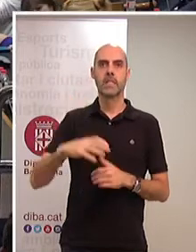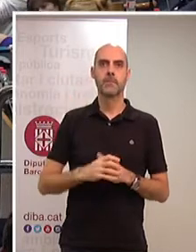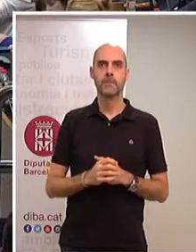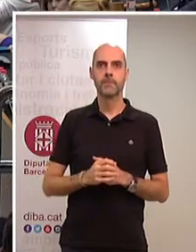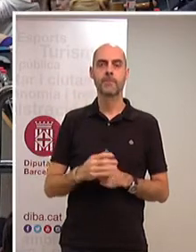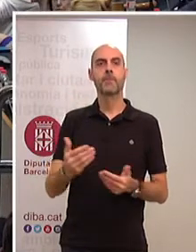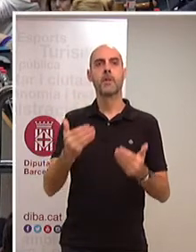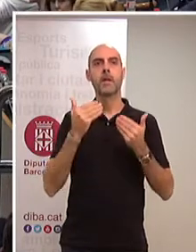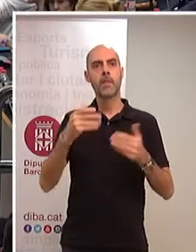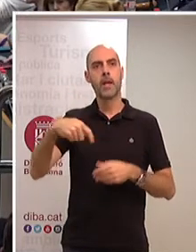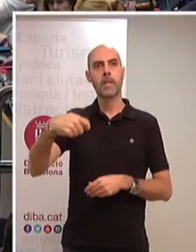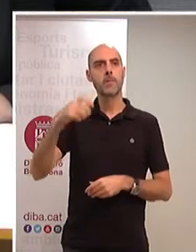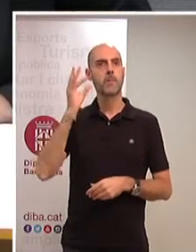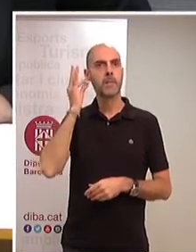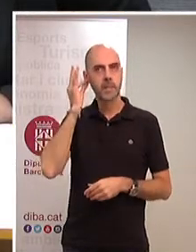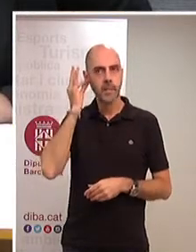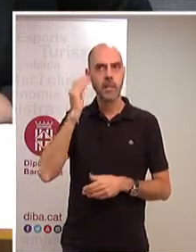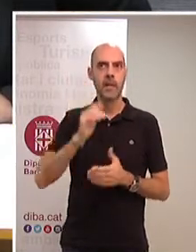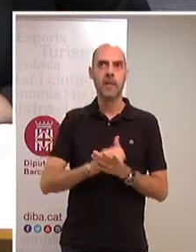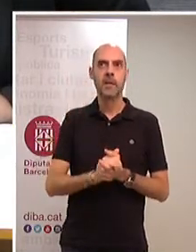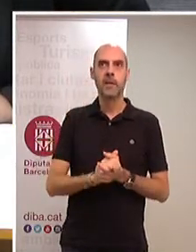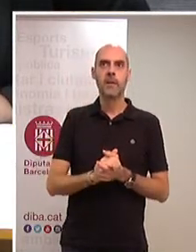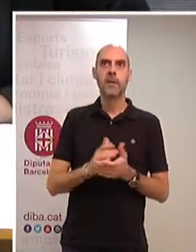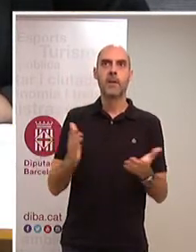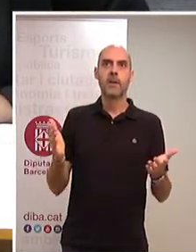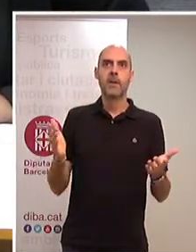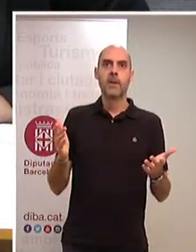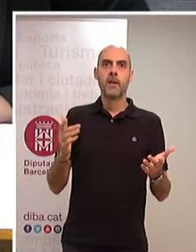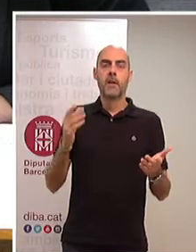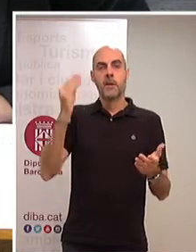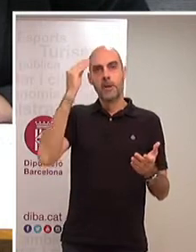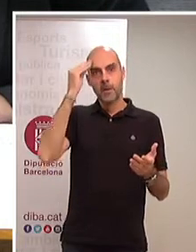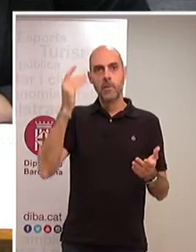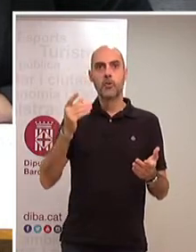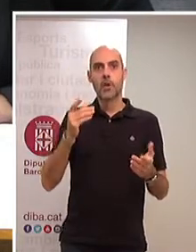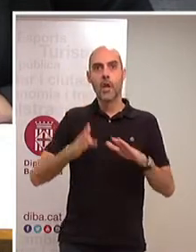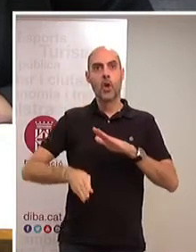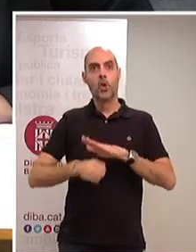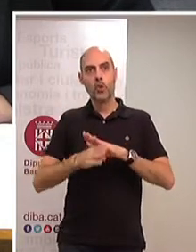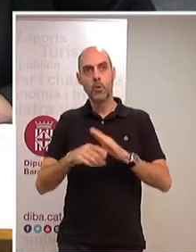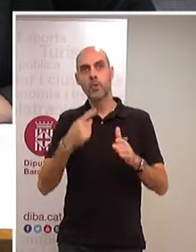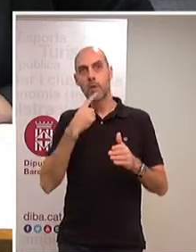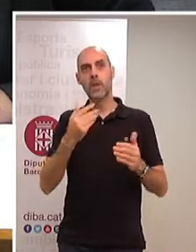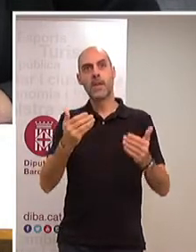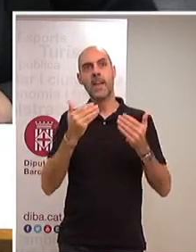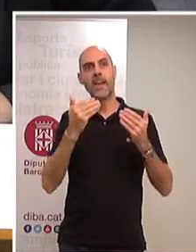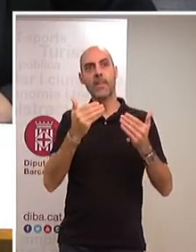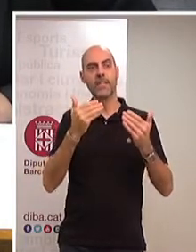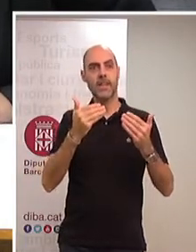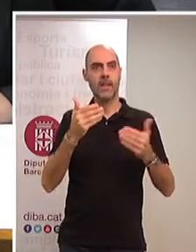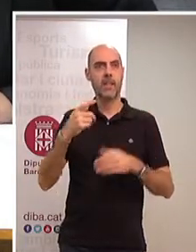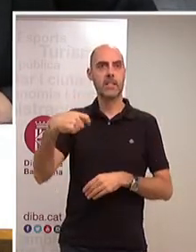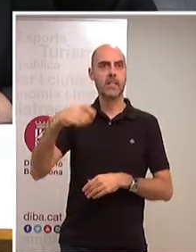Gràcies, presidenta. Ens tocarà, segurament, no deixar d'acostumar-nos a demanar gràcies a la presidenta, a la